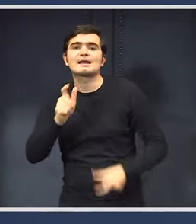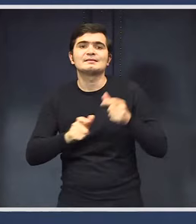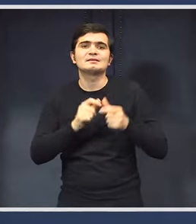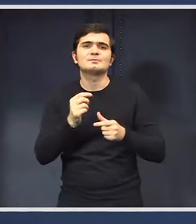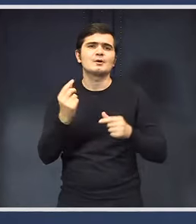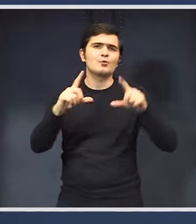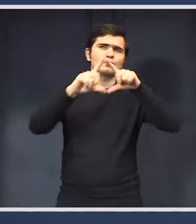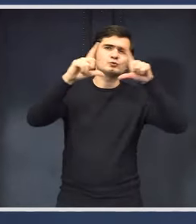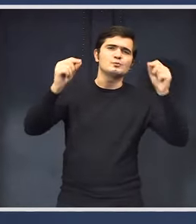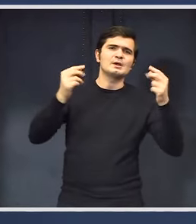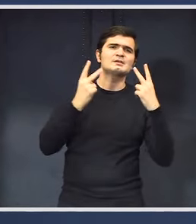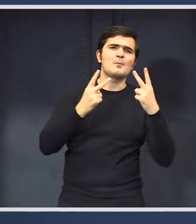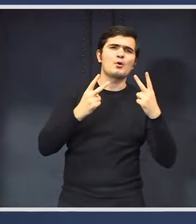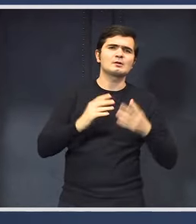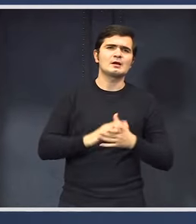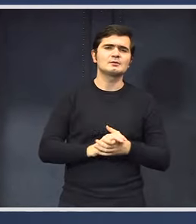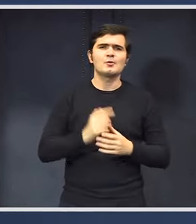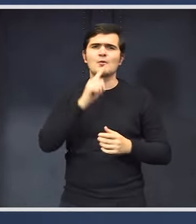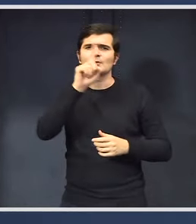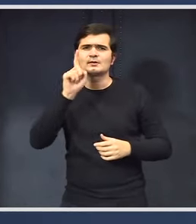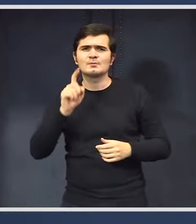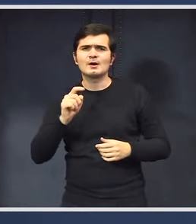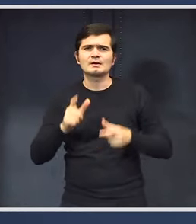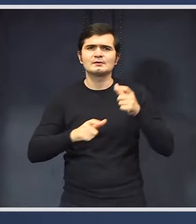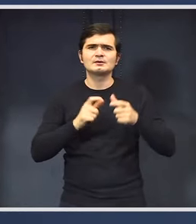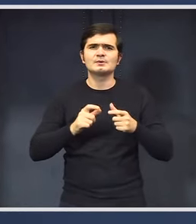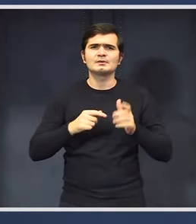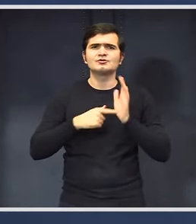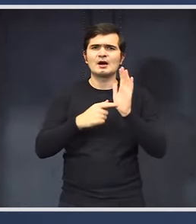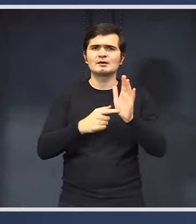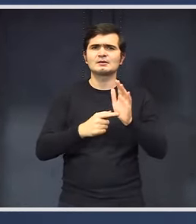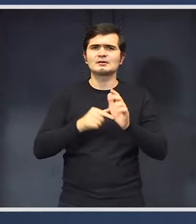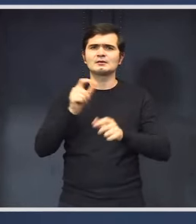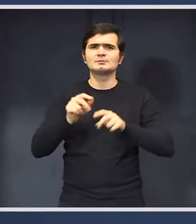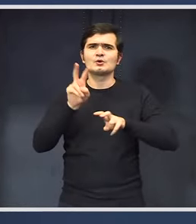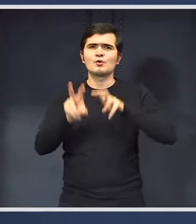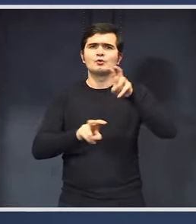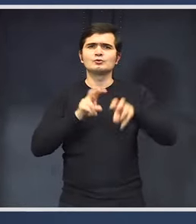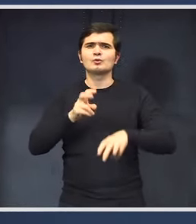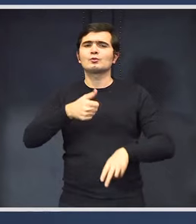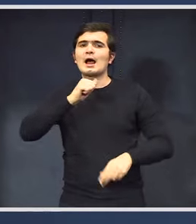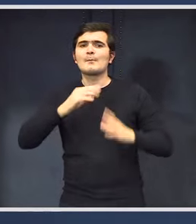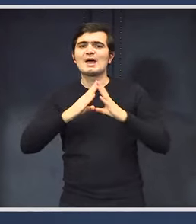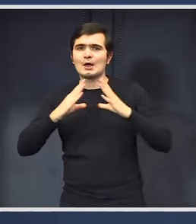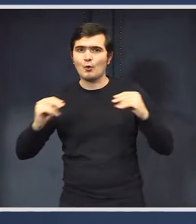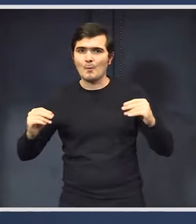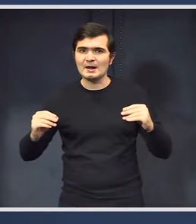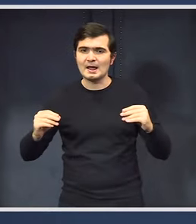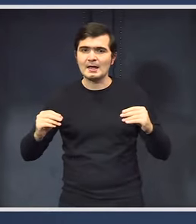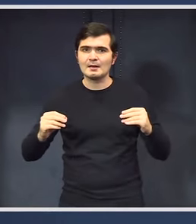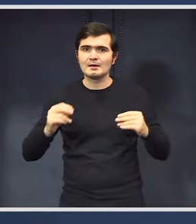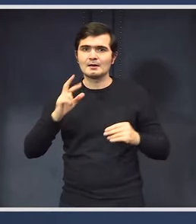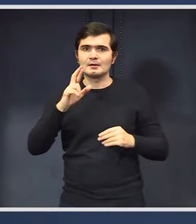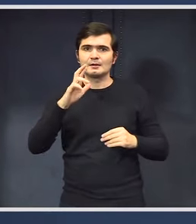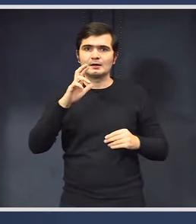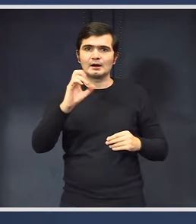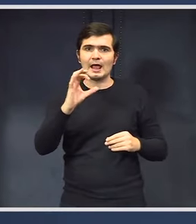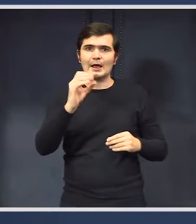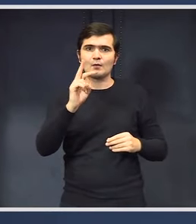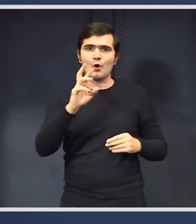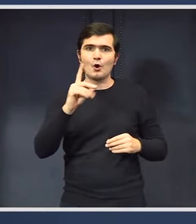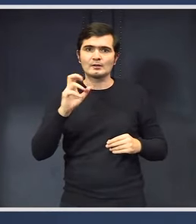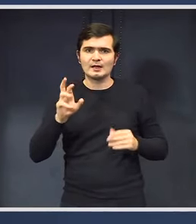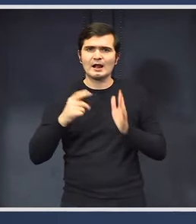subiect care a preocupat foarte mult opinia publică, cazul semnalat de recorder, controlul la apele române, aveți vreun rezultat, s-a ajuns la vreo